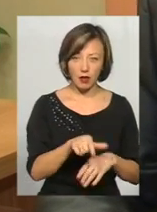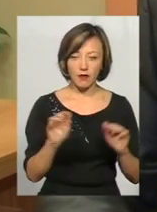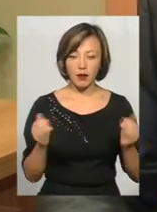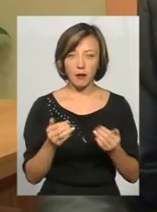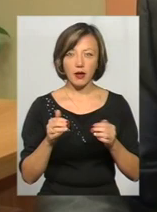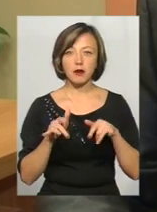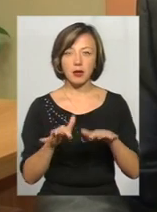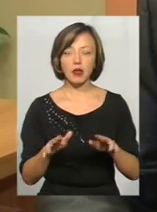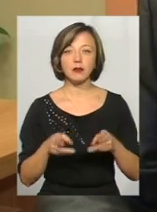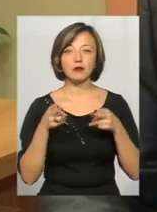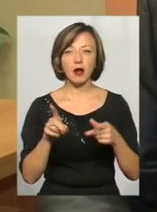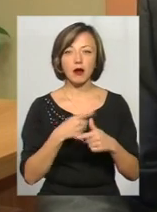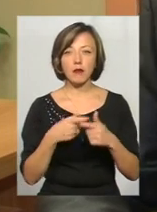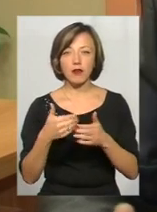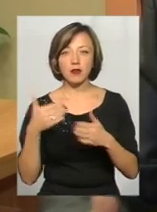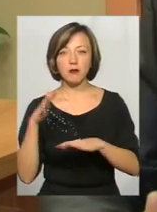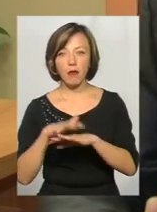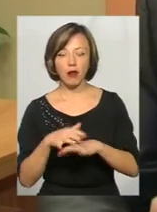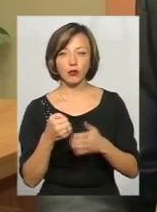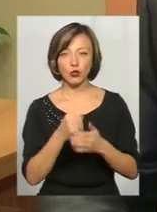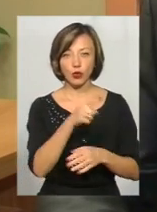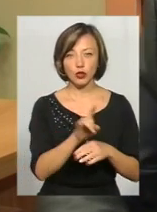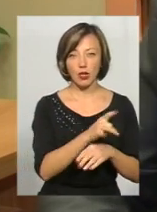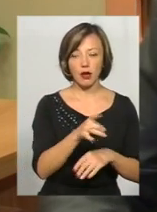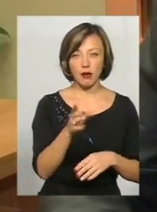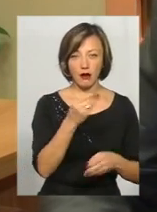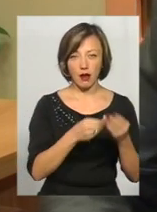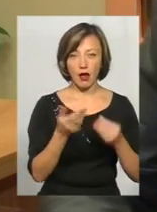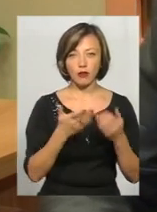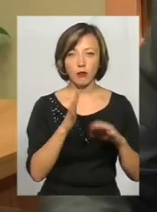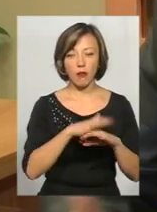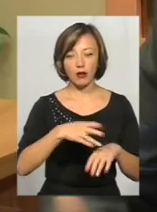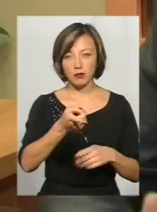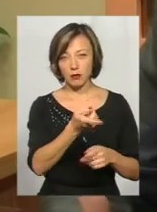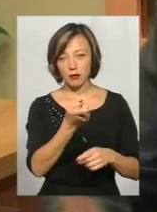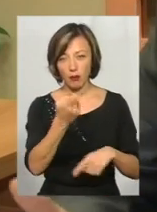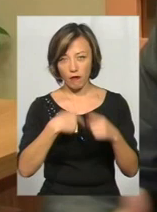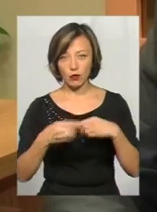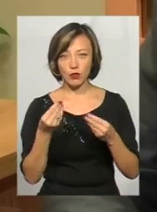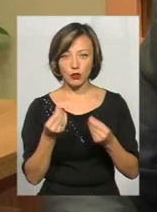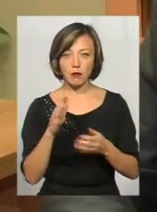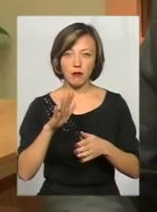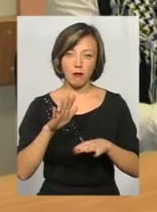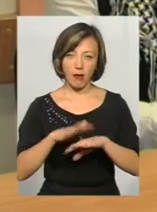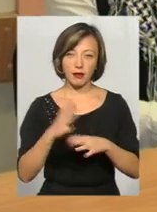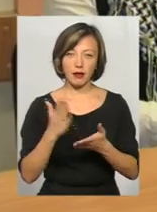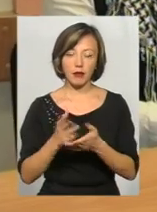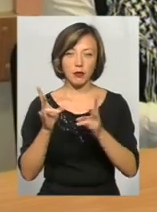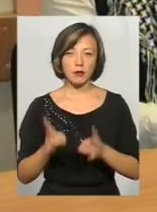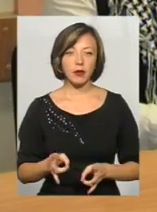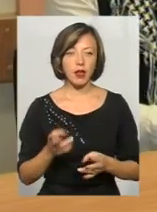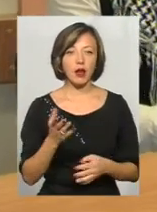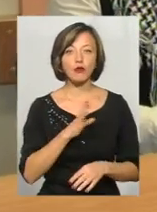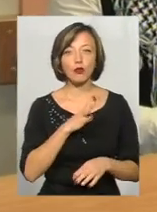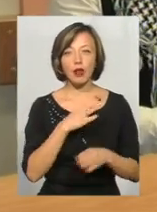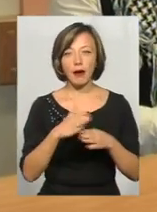провадження або від банку до шахрая, якщо банк повернув ці кошти сам за свій рахунок. Тоді банків потрапіли. Якщо навіть були